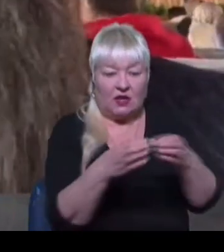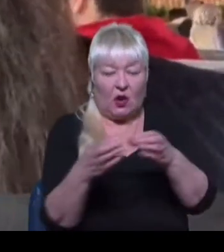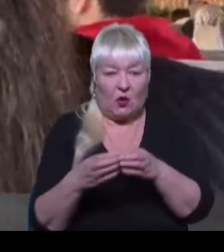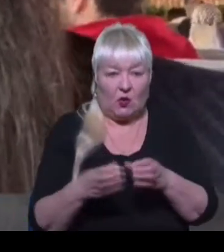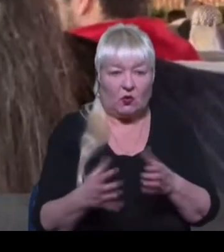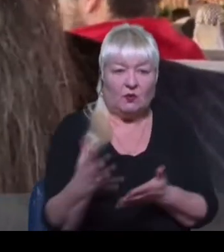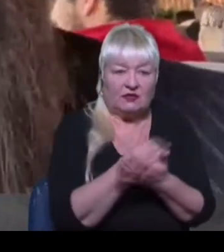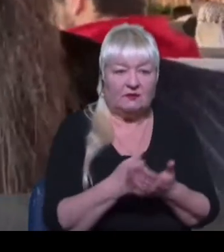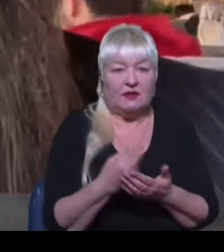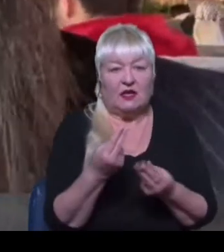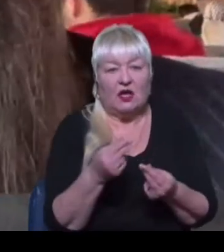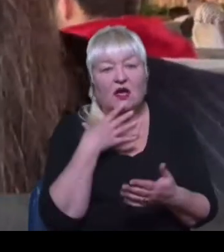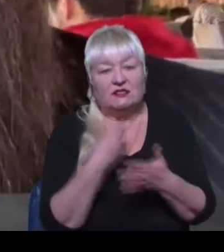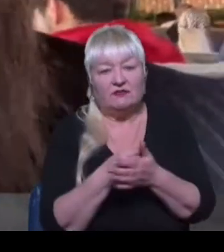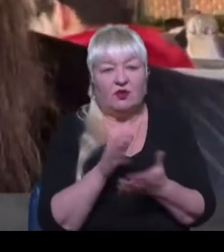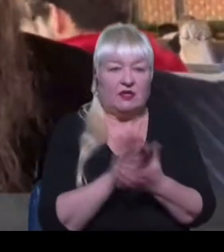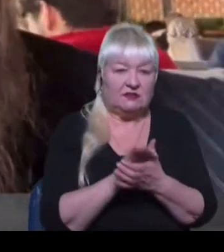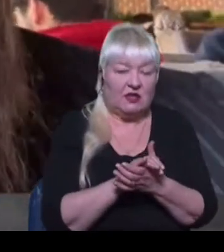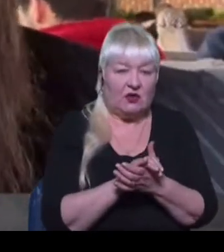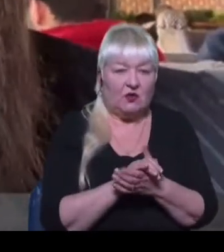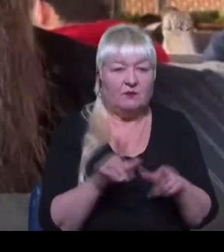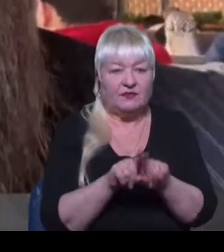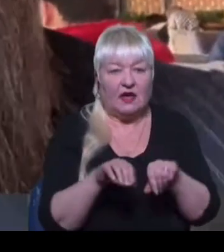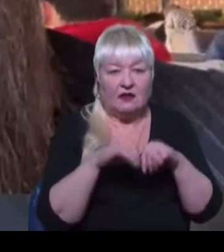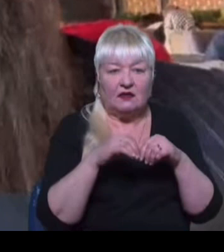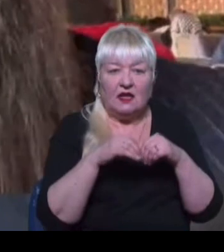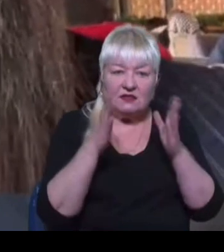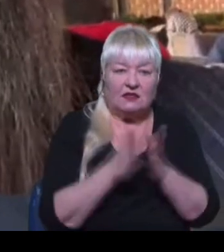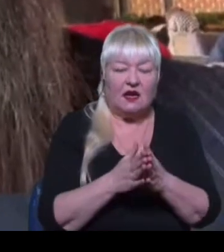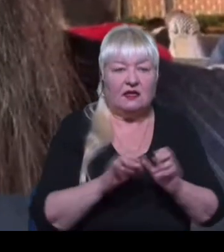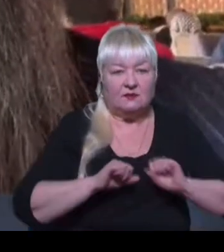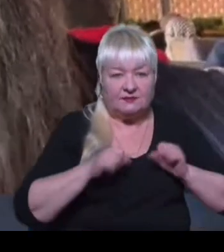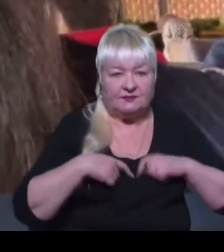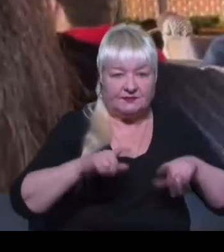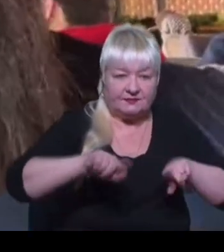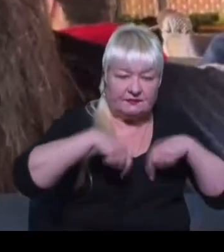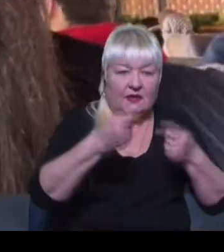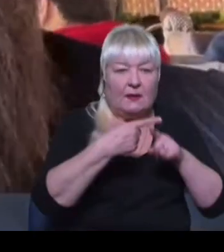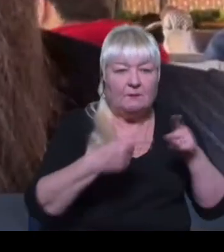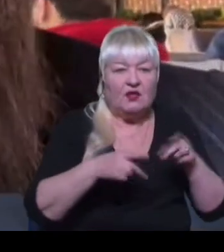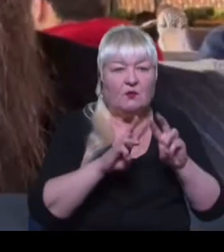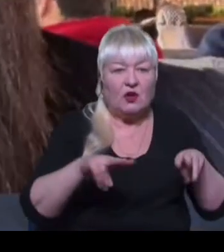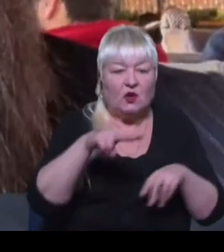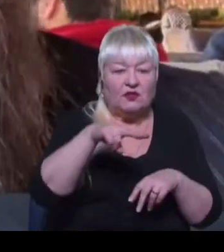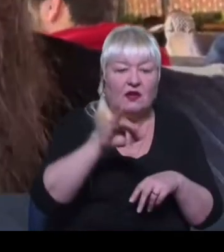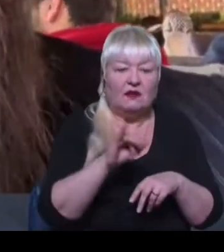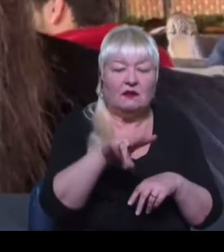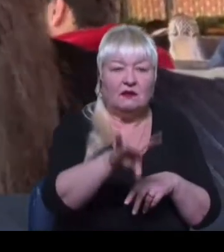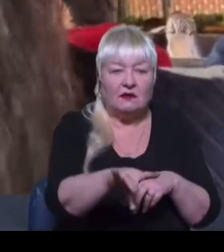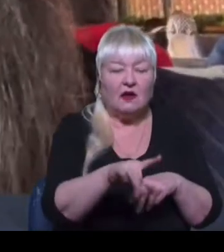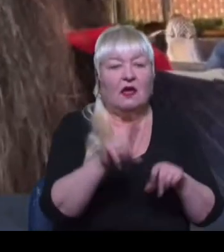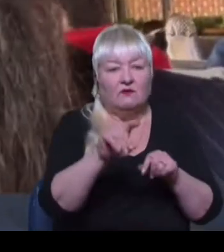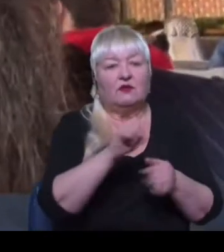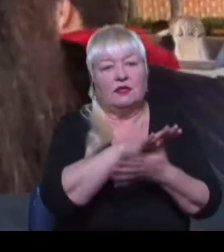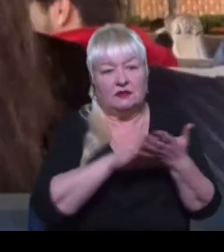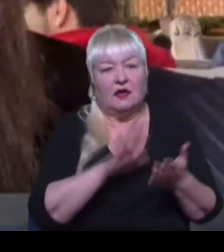серед своєї аудиторії та своїх знайомих. Так, загальними зусильними ми передали трохи більше, ніж півмільйона лір в турецьке МНС. Вони і